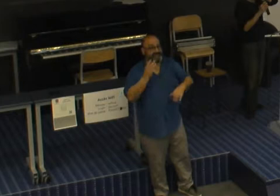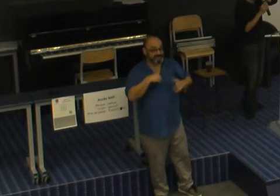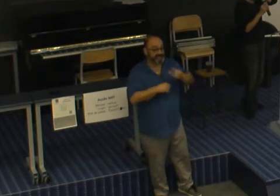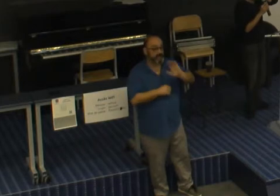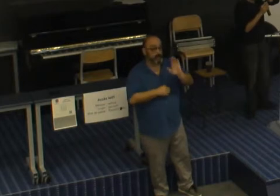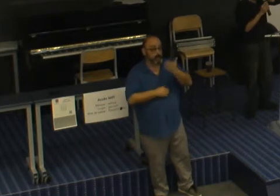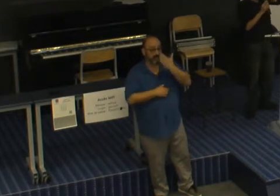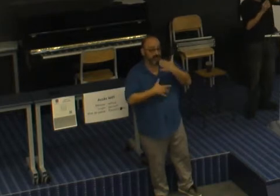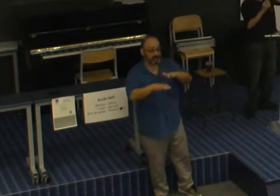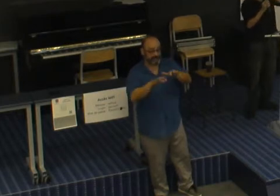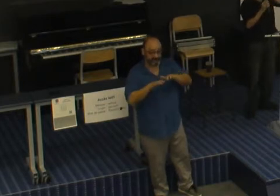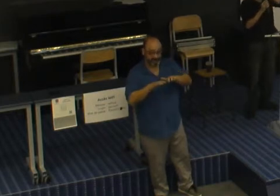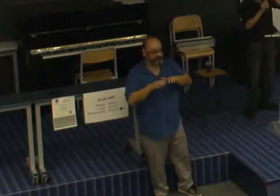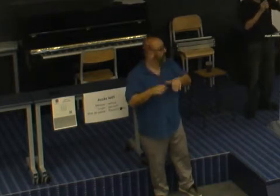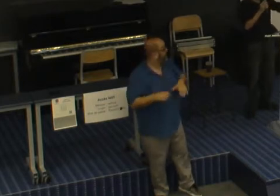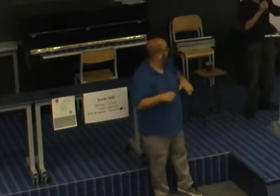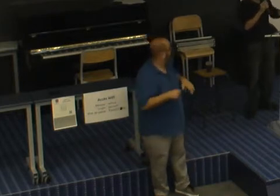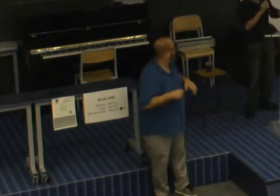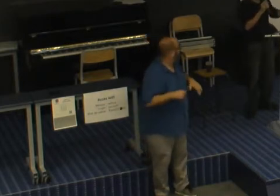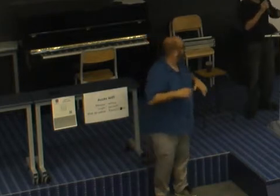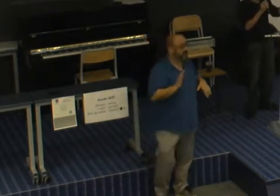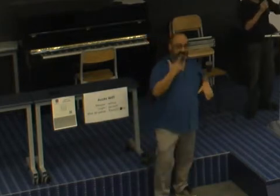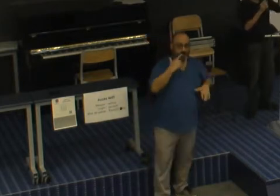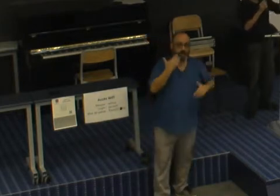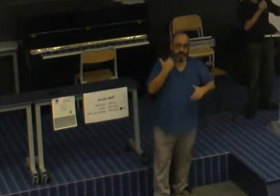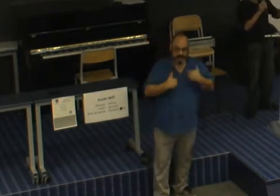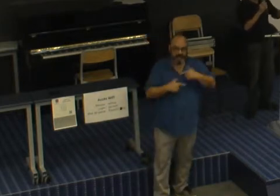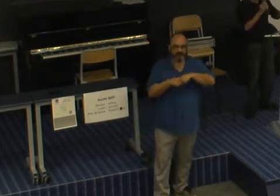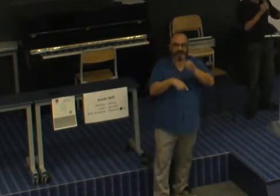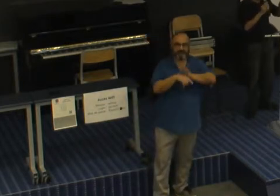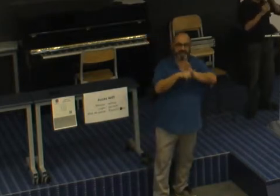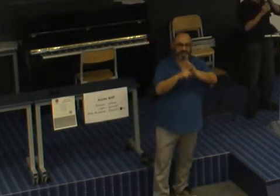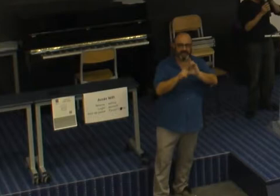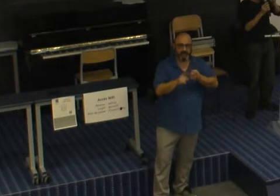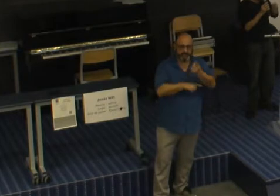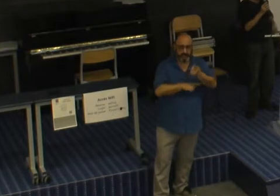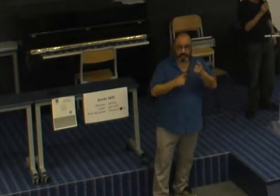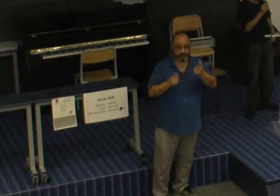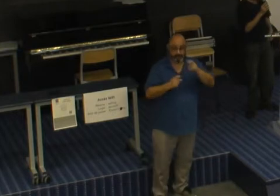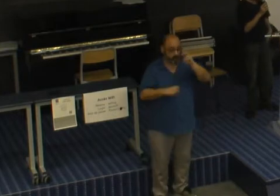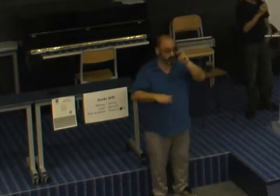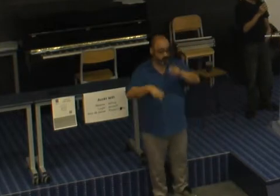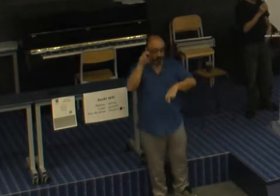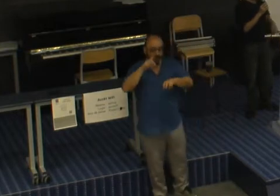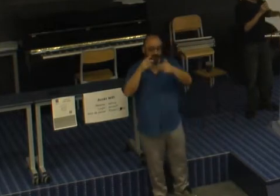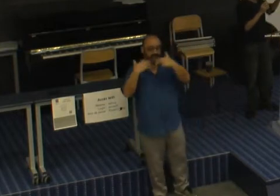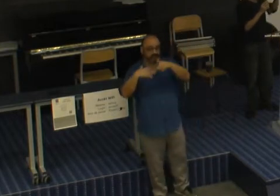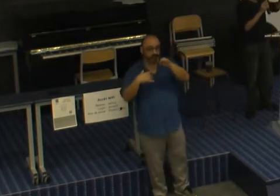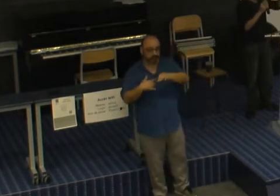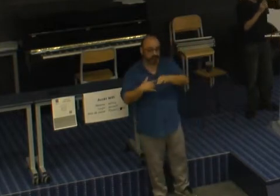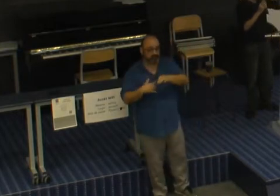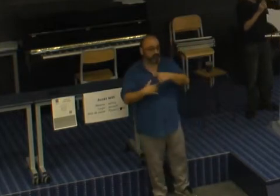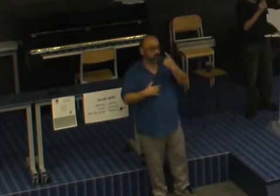donc ça inclut pas seulement le handicap, mais les maladies chroniques, là, on monte à 18%. Et pareil, y toujours la même